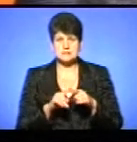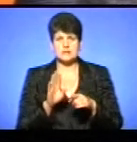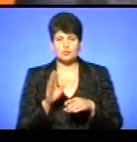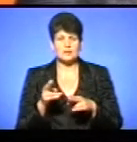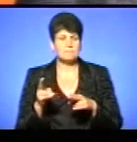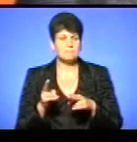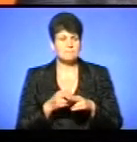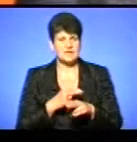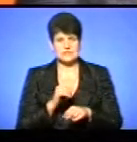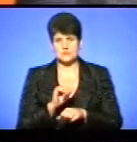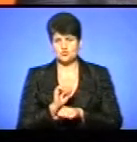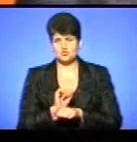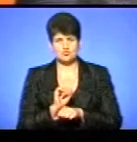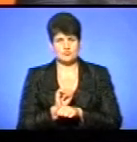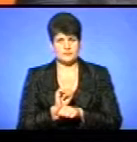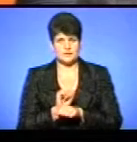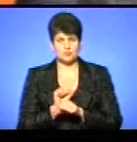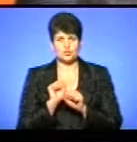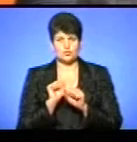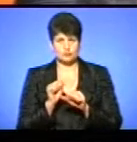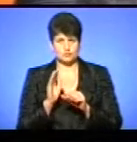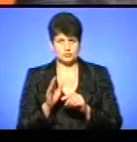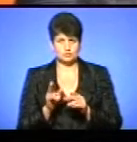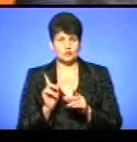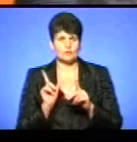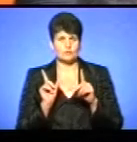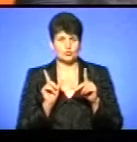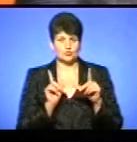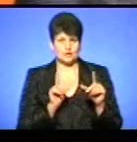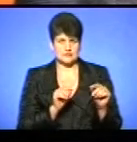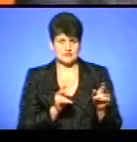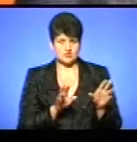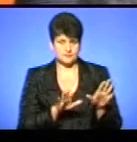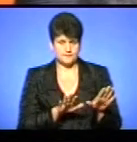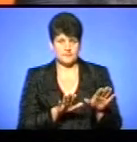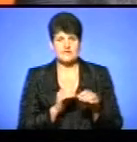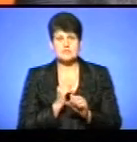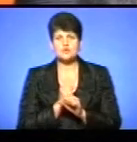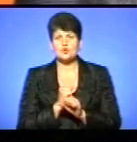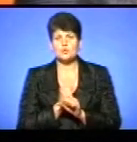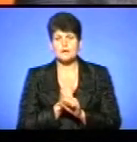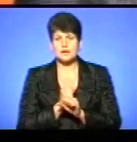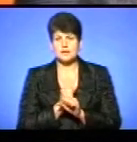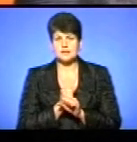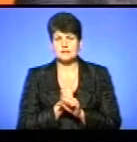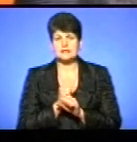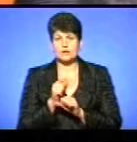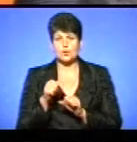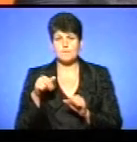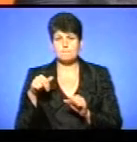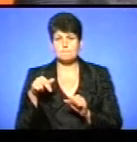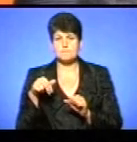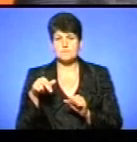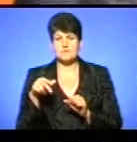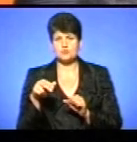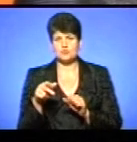зупинок, можна буде проїзд, який залишили. І зробили таку пішохідно-пров